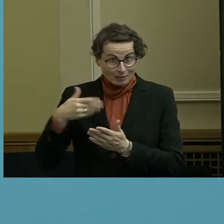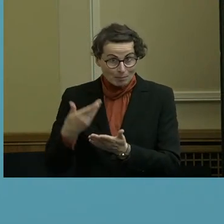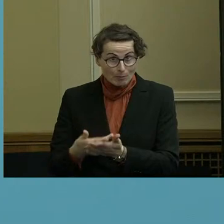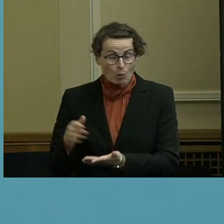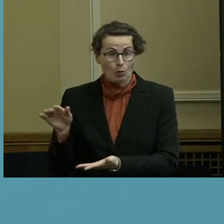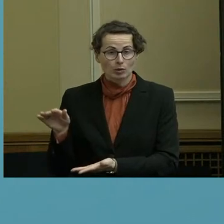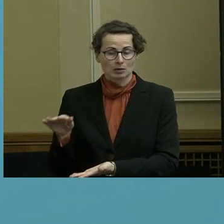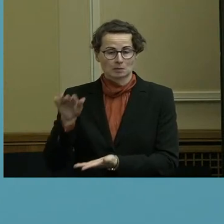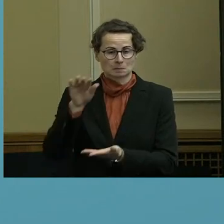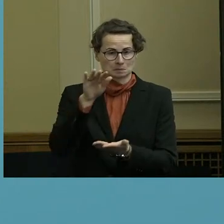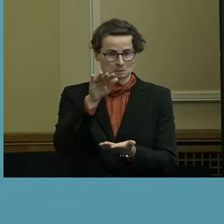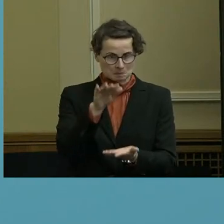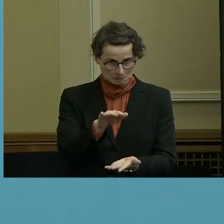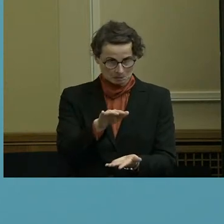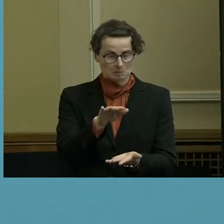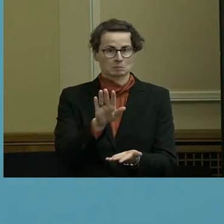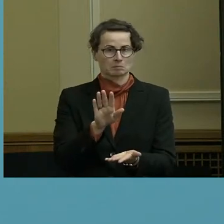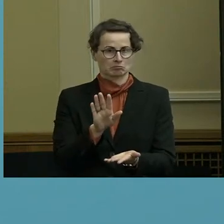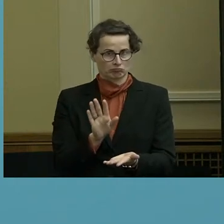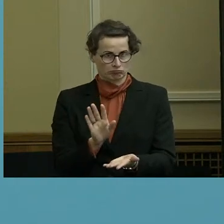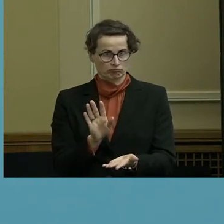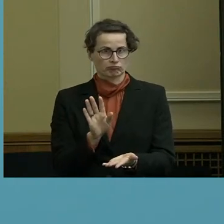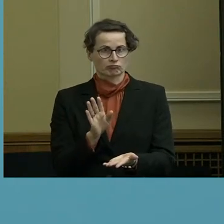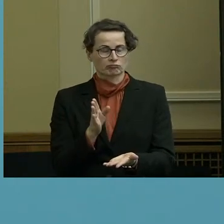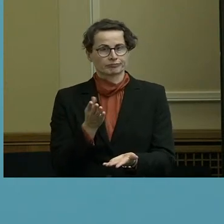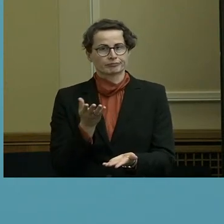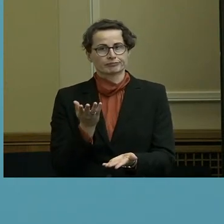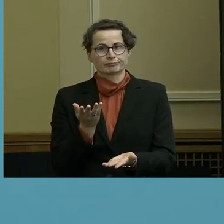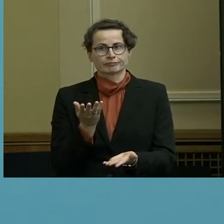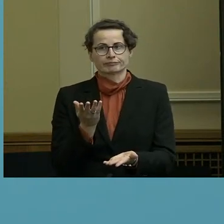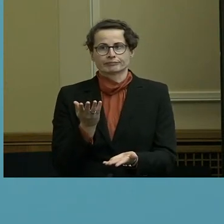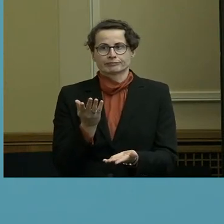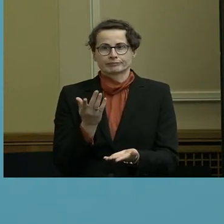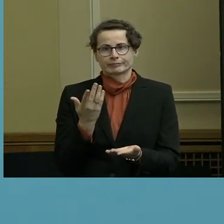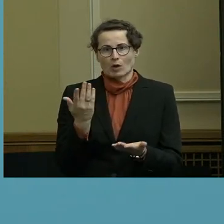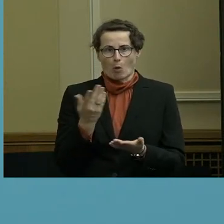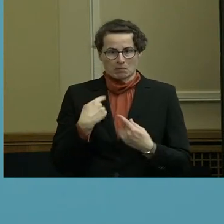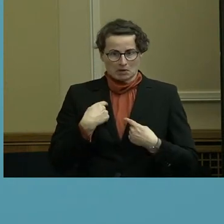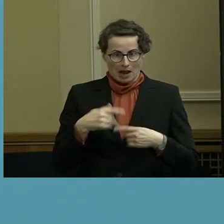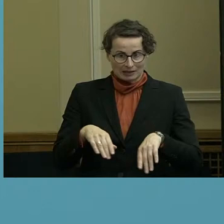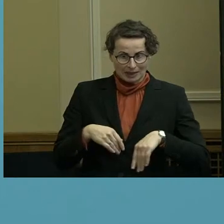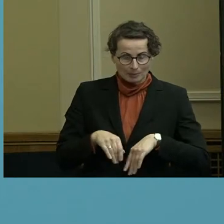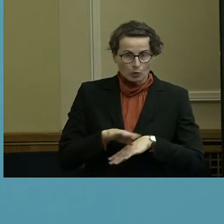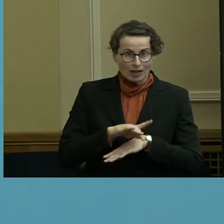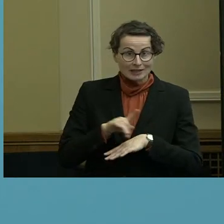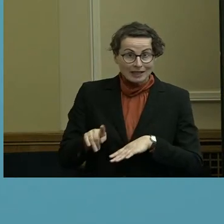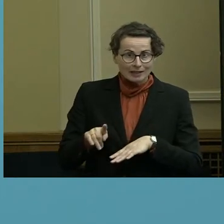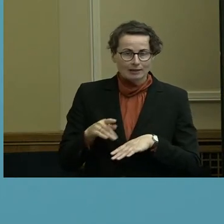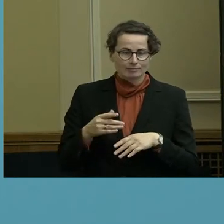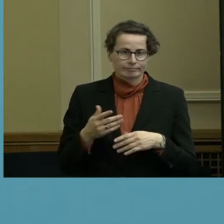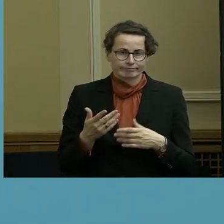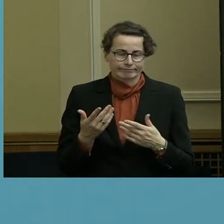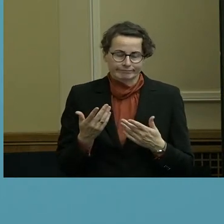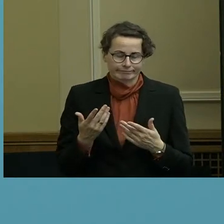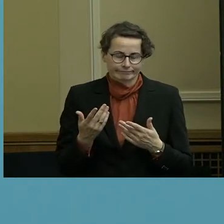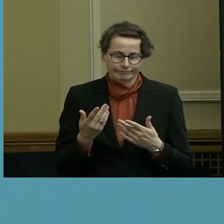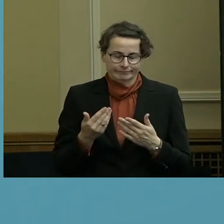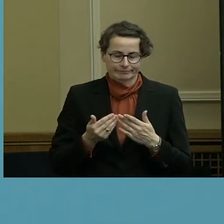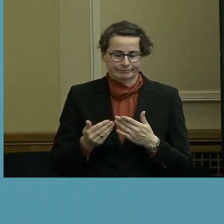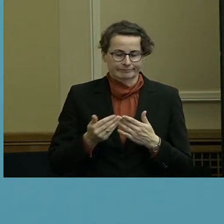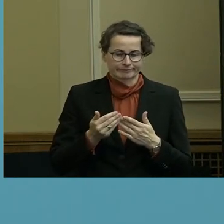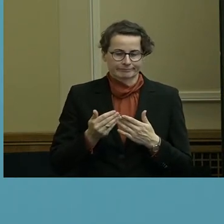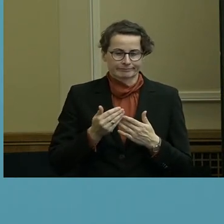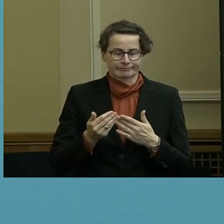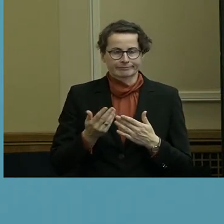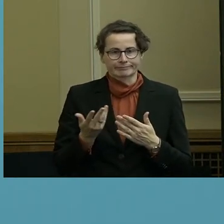dass die Frage, ob wir das annehmen oder nicht annehmen, die kann man erst dann beantworten,